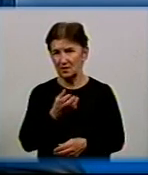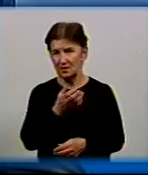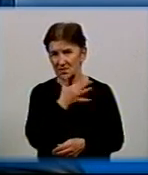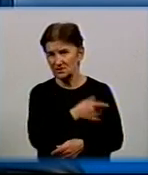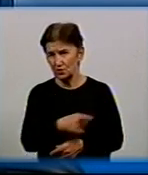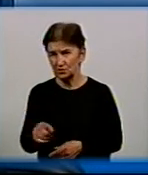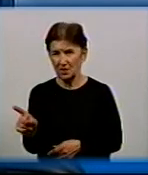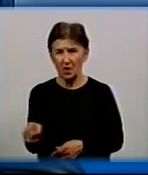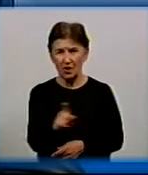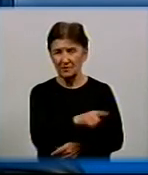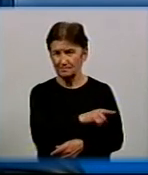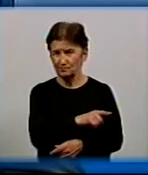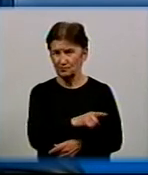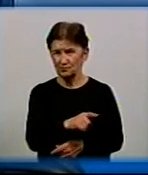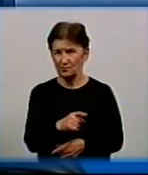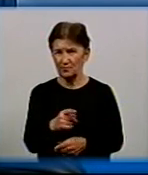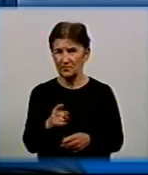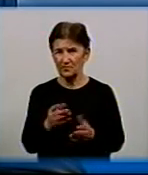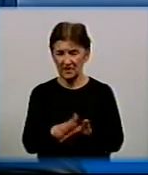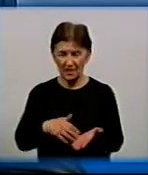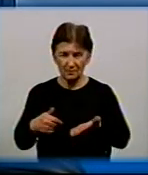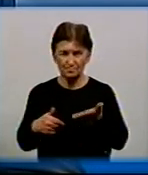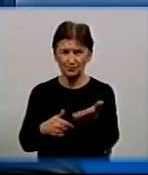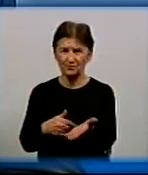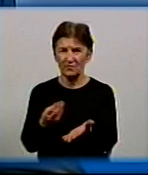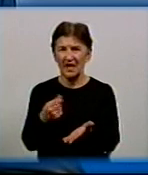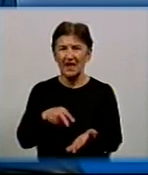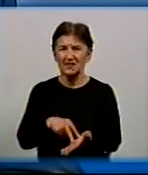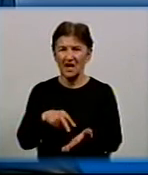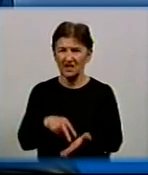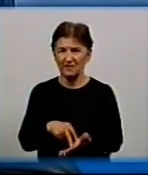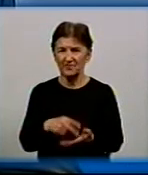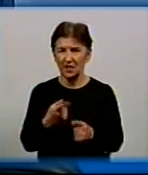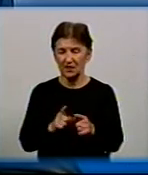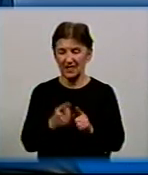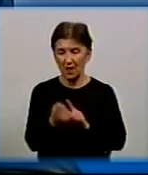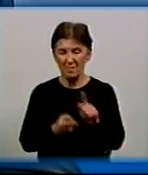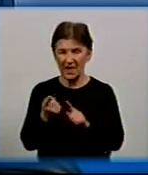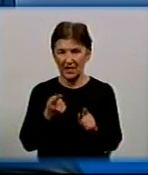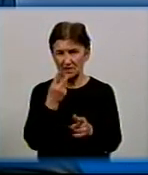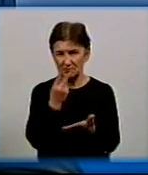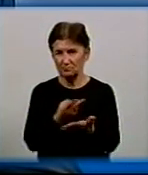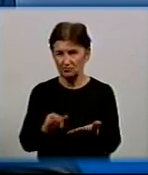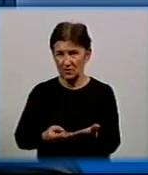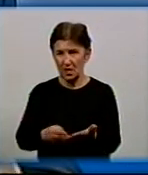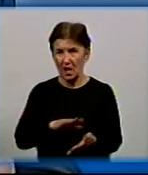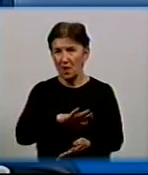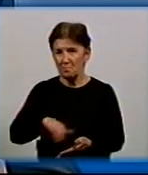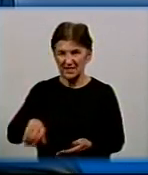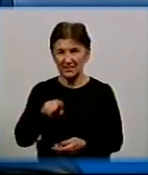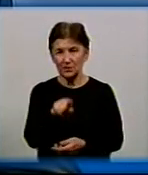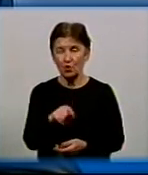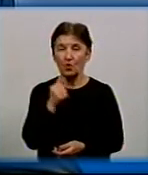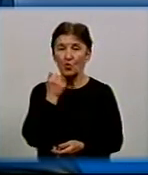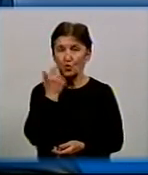подали до Департаменту економіки на розгляд тарифи, які і переглядалися з фахівцями. І після того, як